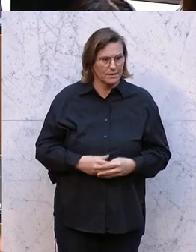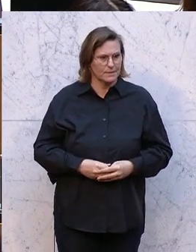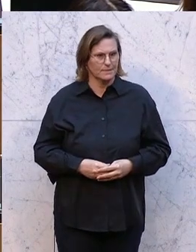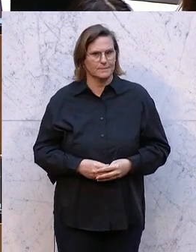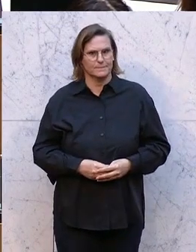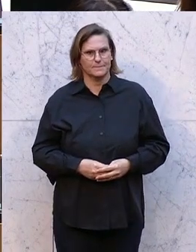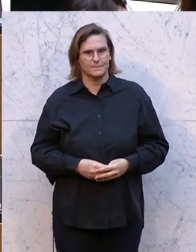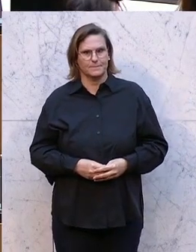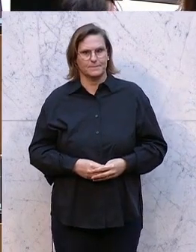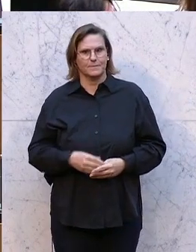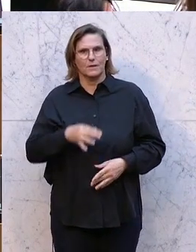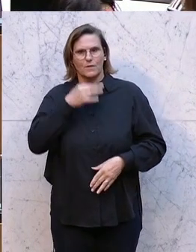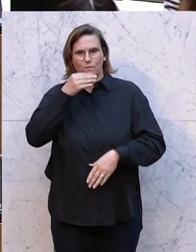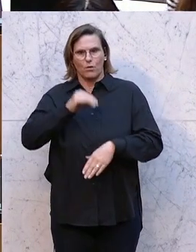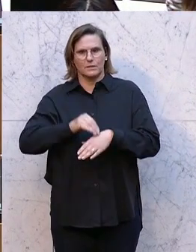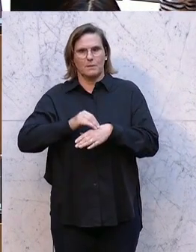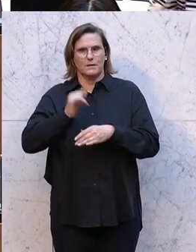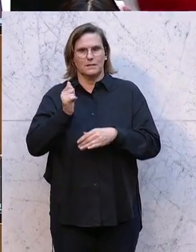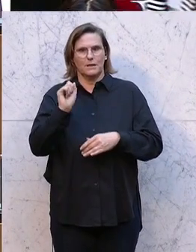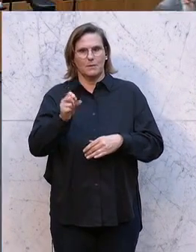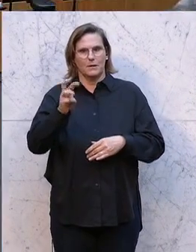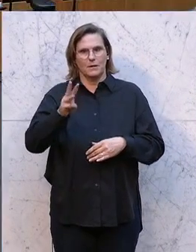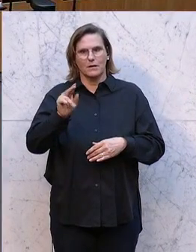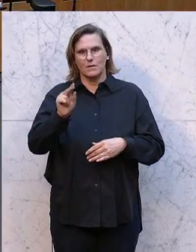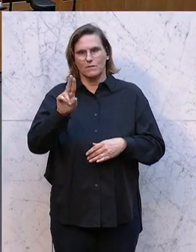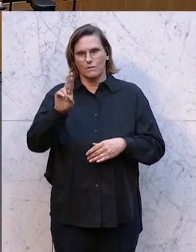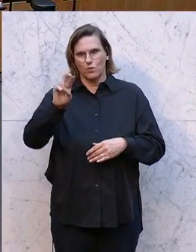Zu Wort gemeldet ist der Herr Abgeordneter Peter Wurm.